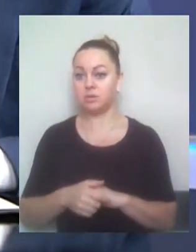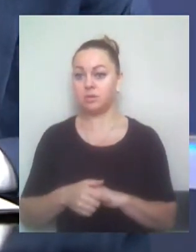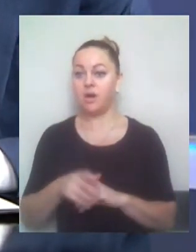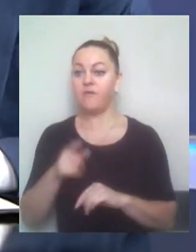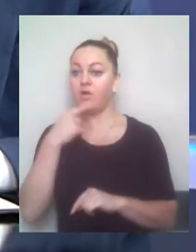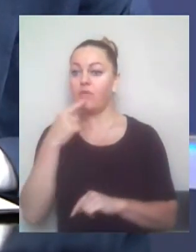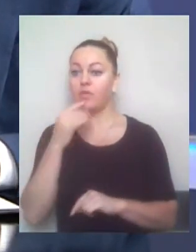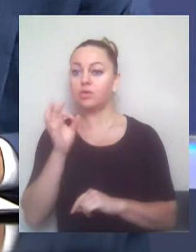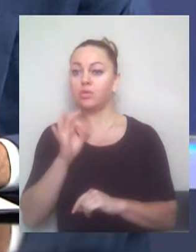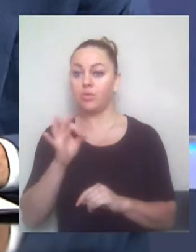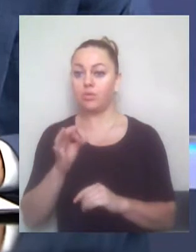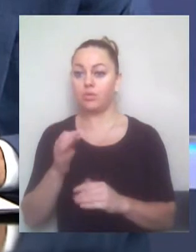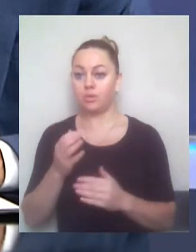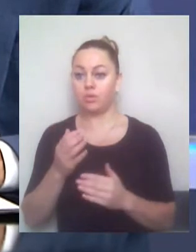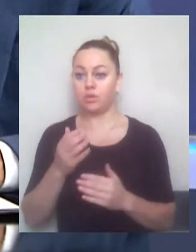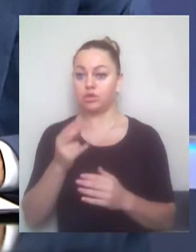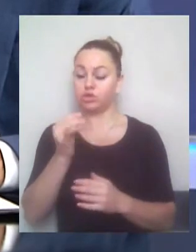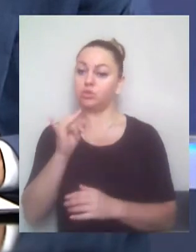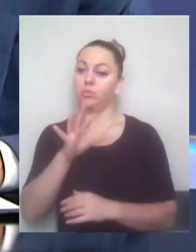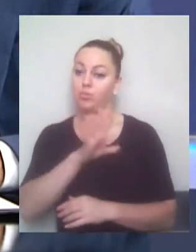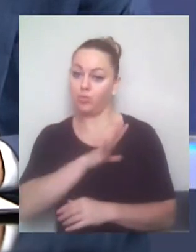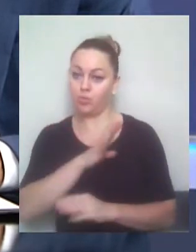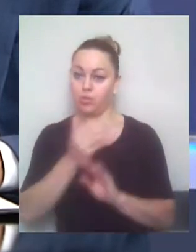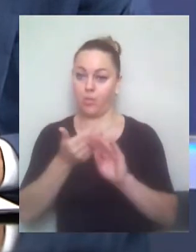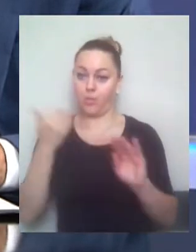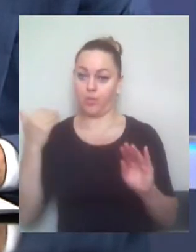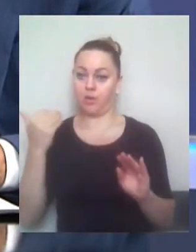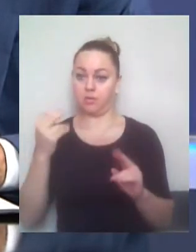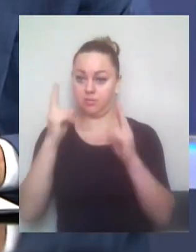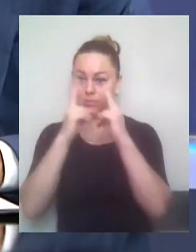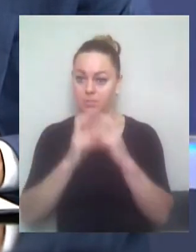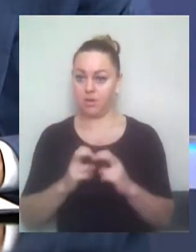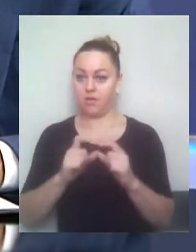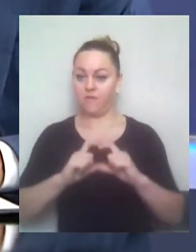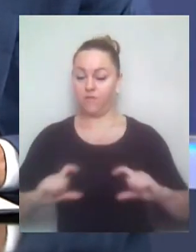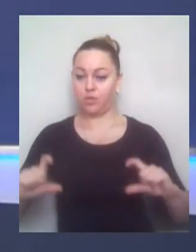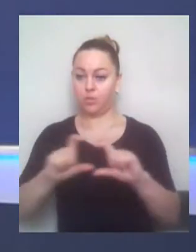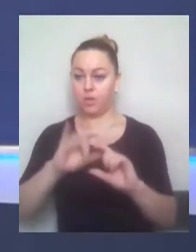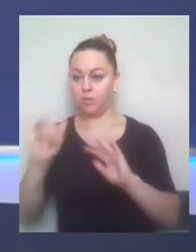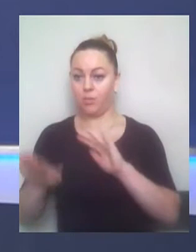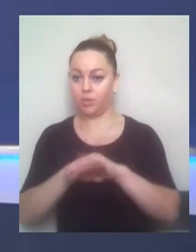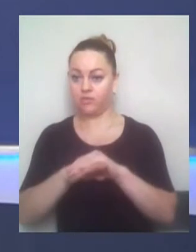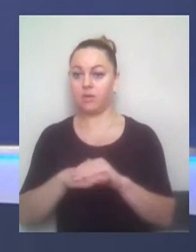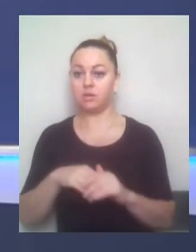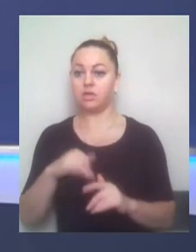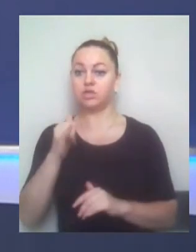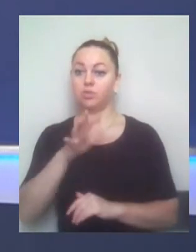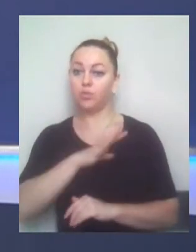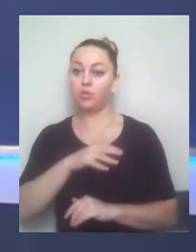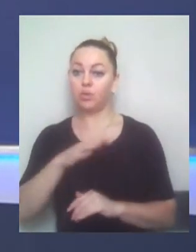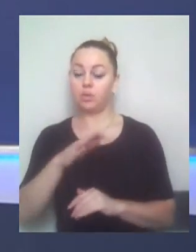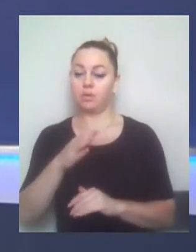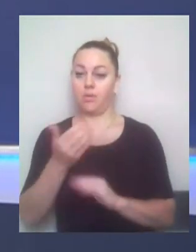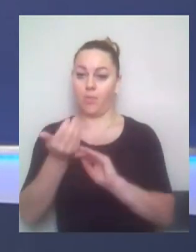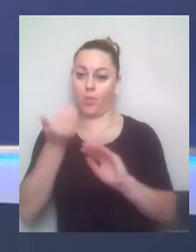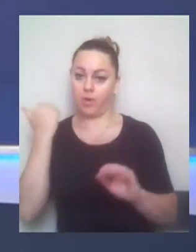говорить пані Лілія, тобто, чи вже проводились попередні дослідження, зокрема фундаменту в підвалі, і чи проводились якісь попередні укріплення,